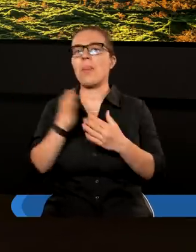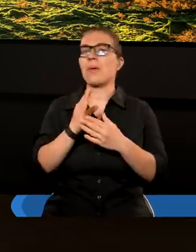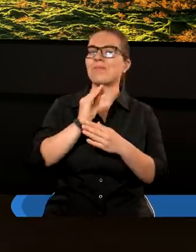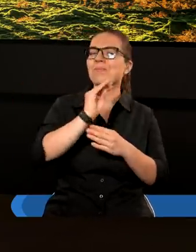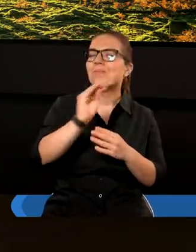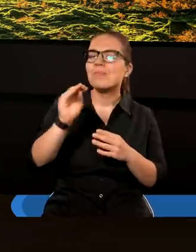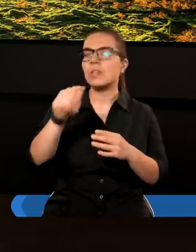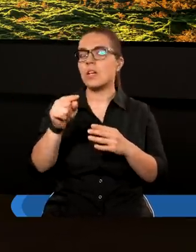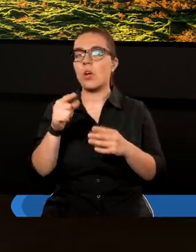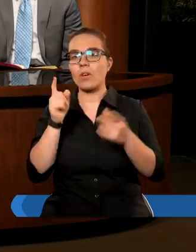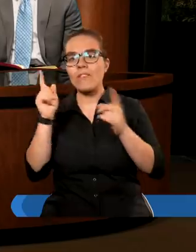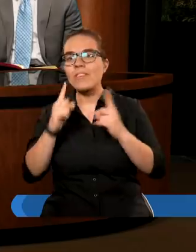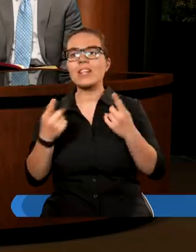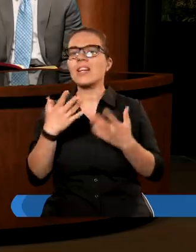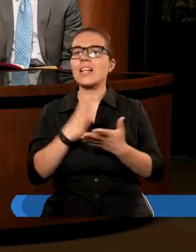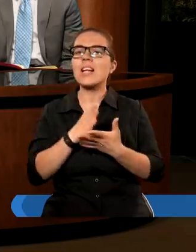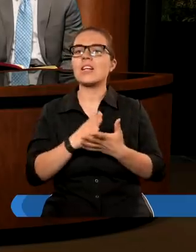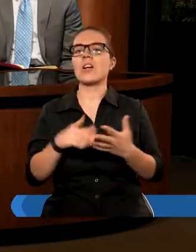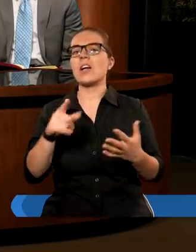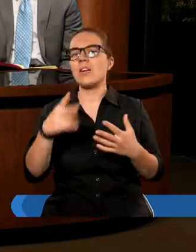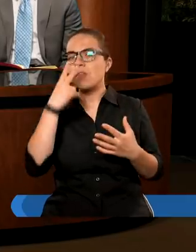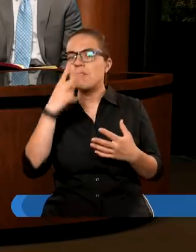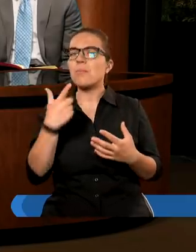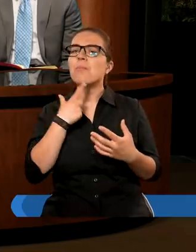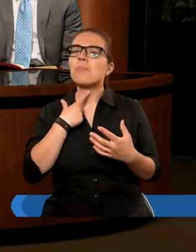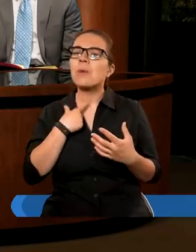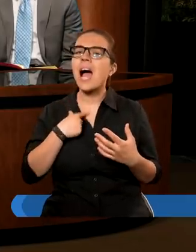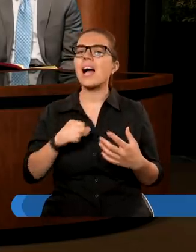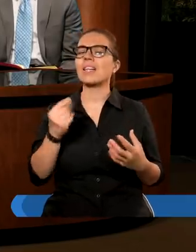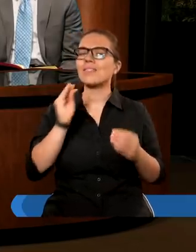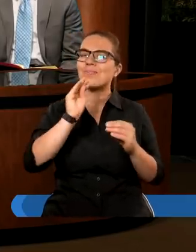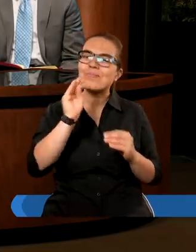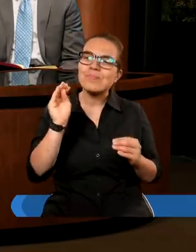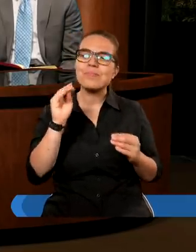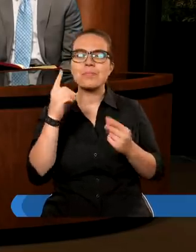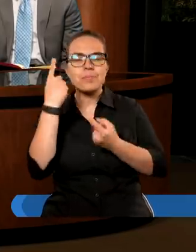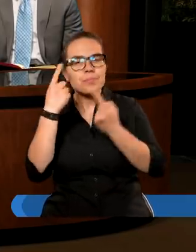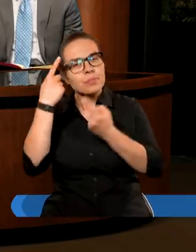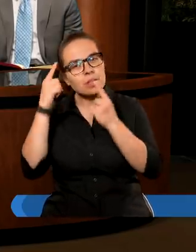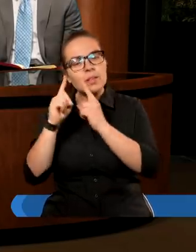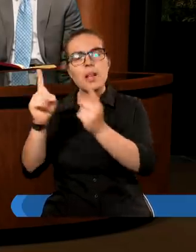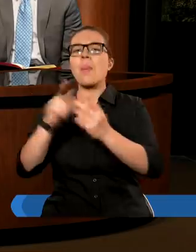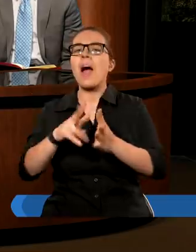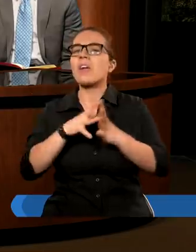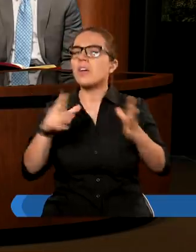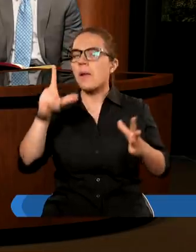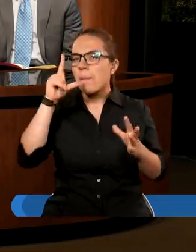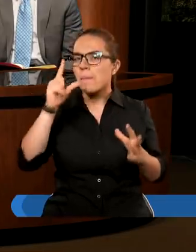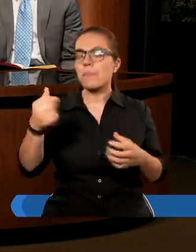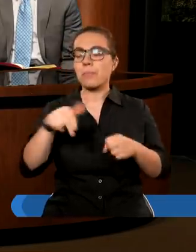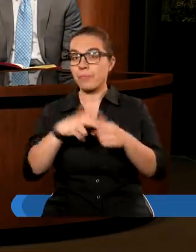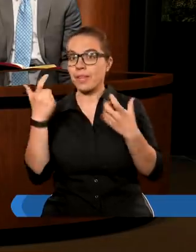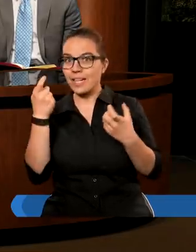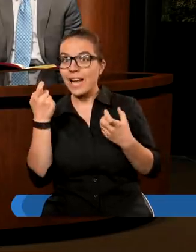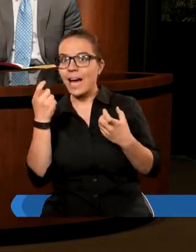uwagi na tą budowlę? Czy Chrystus nie pragnie zwrócić uwagi na taką bardzo szeroką perspektywę, którą za